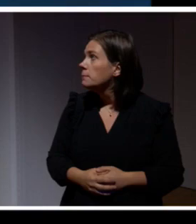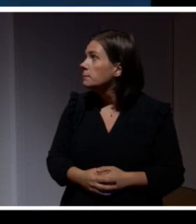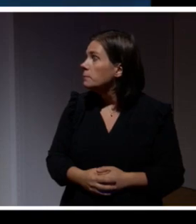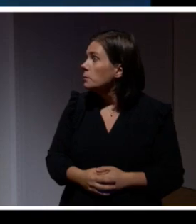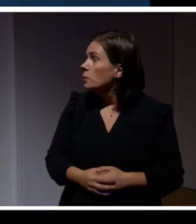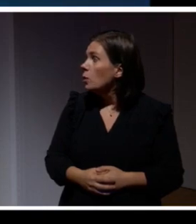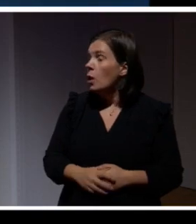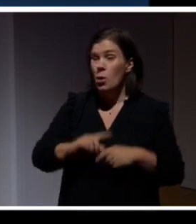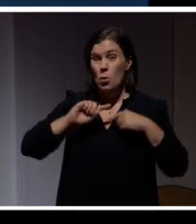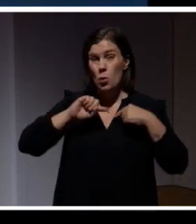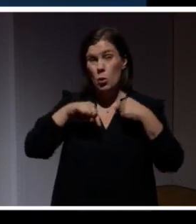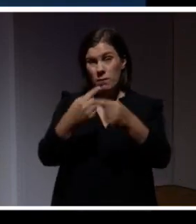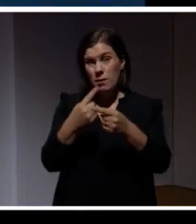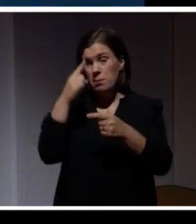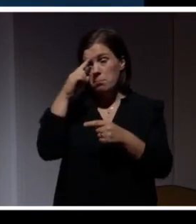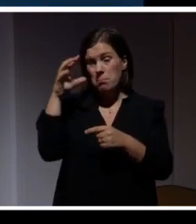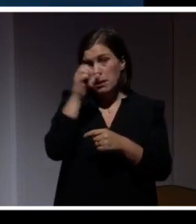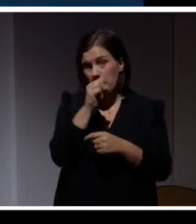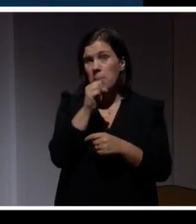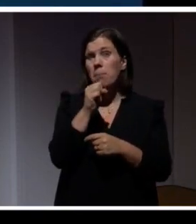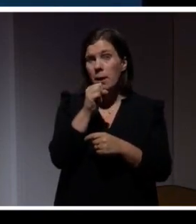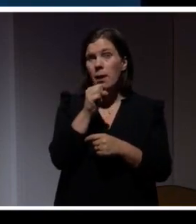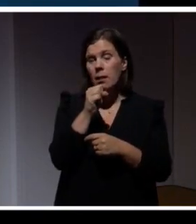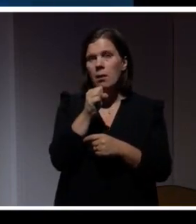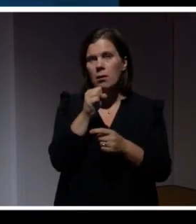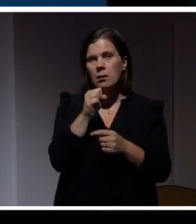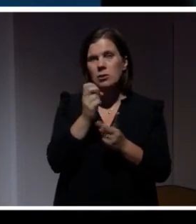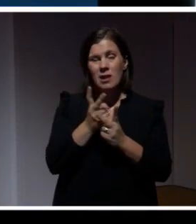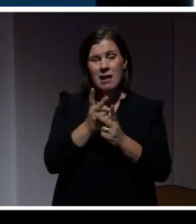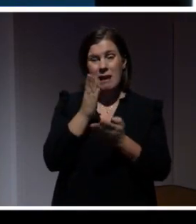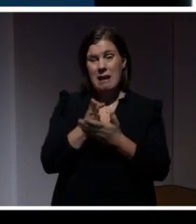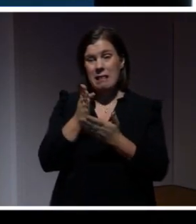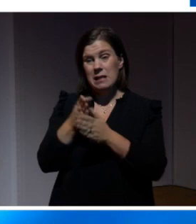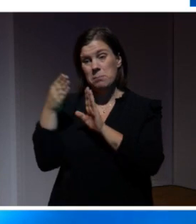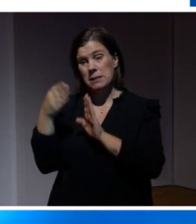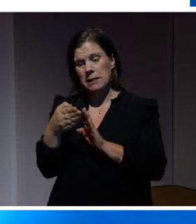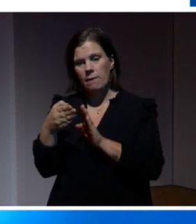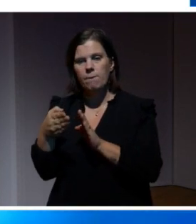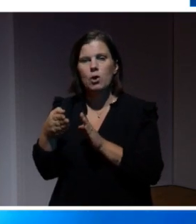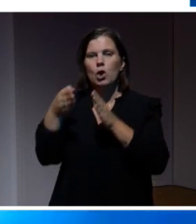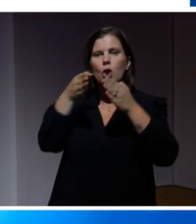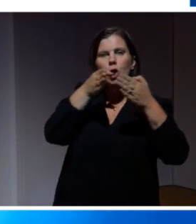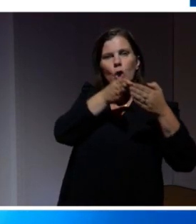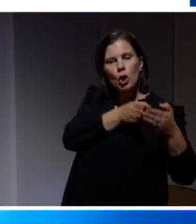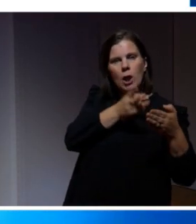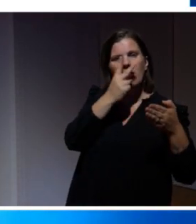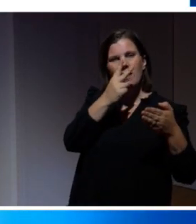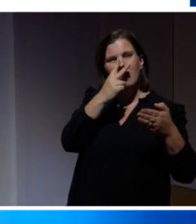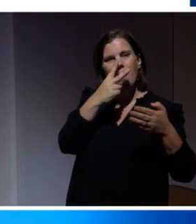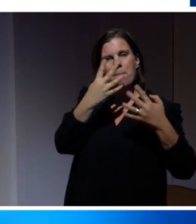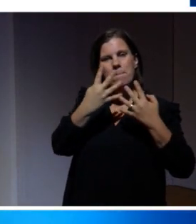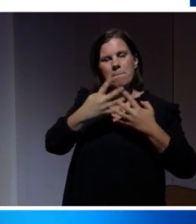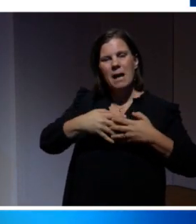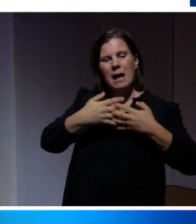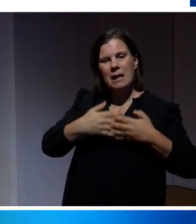Och utvecklingen av det här begreppet, det handlar ju om att istället skifta fokus från rättighetsperspektivet till att titta på det som en mekanism för att